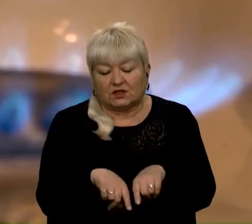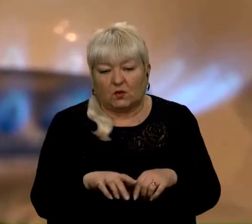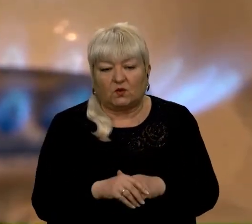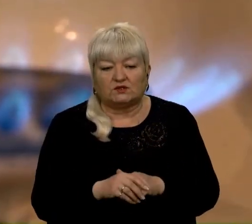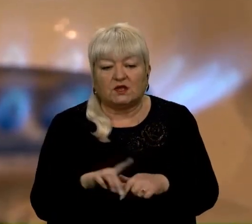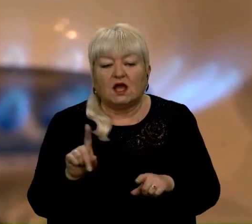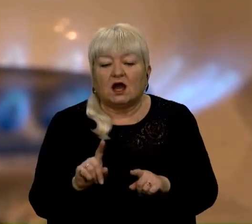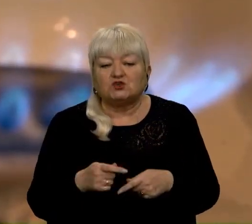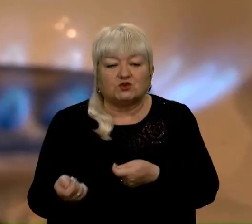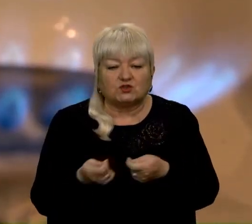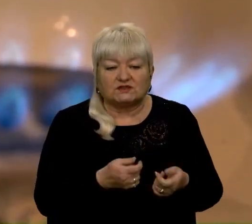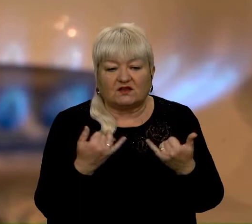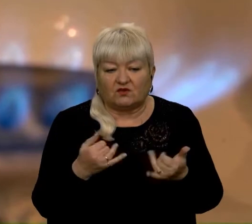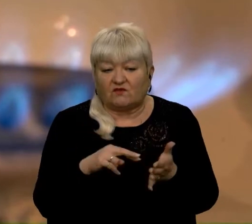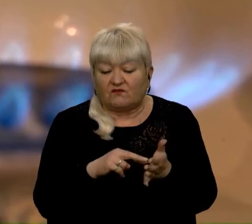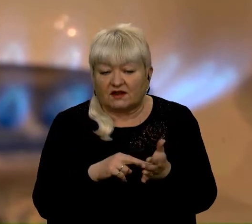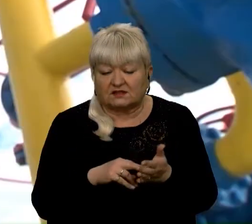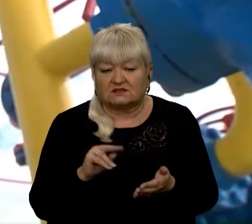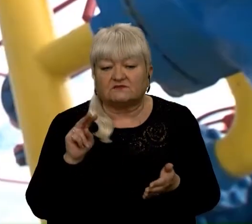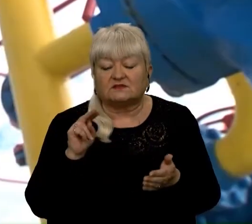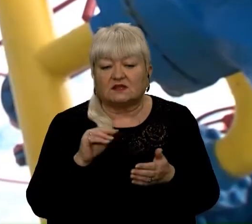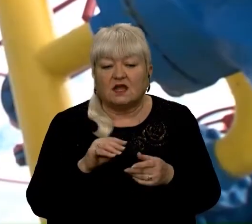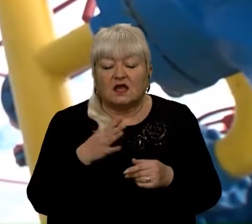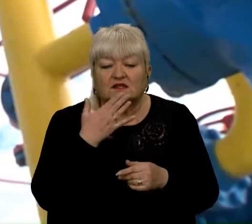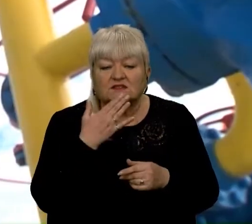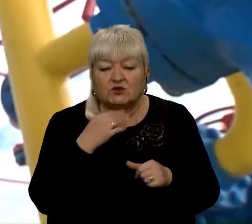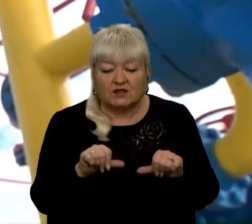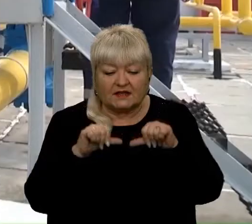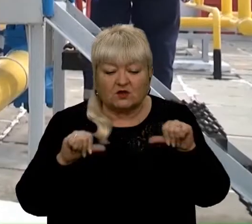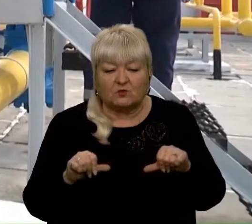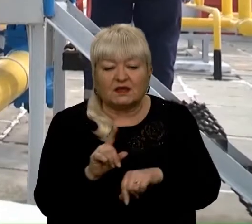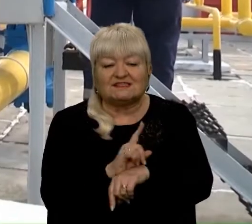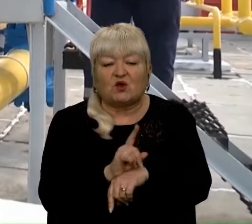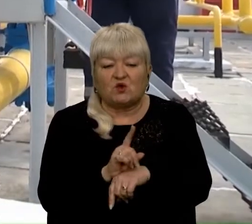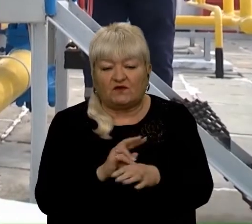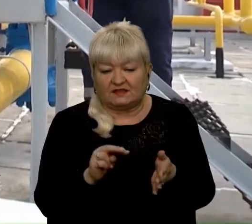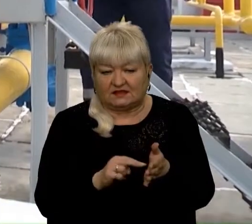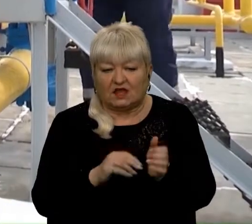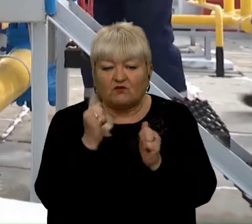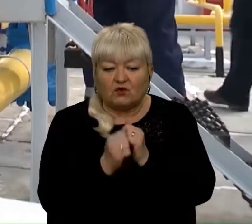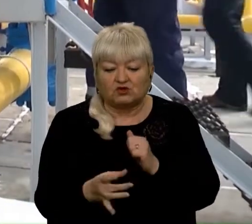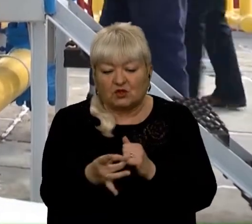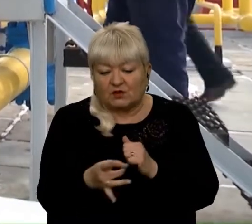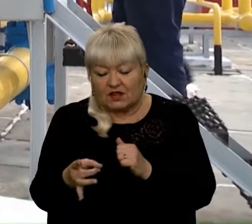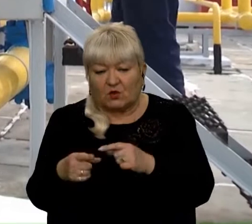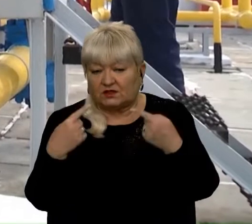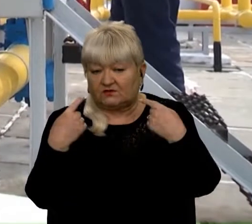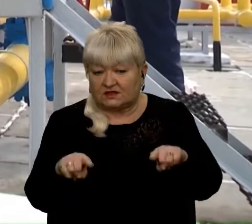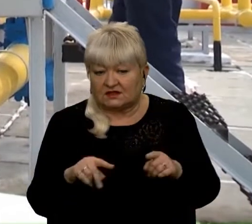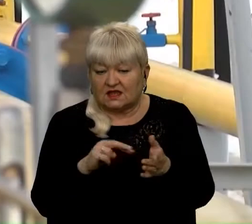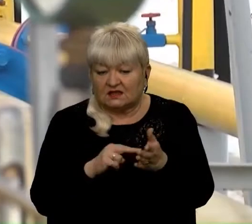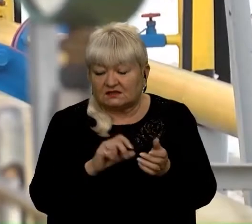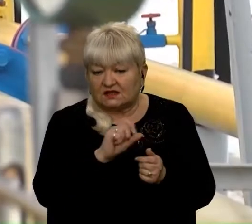доставкою зараз? Вартість встановлює Національна комісія з регулювання тарифів. І в кожному регіоні вона різна. Ціна зросла,